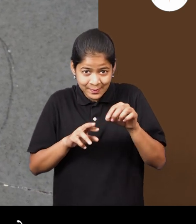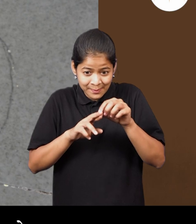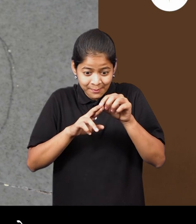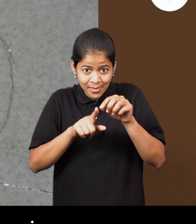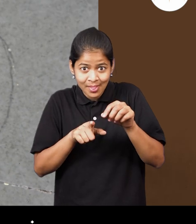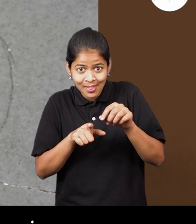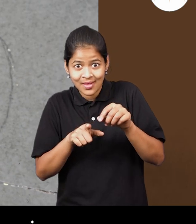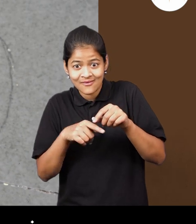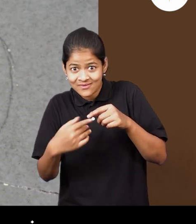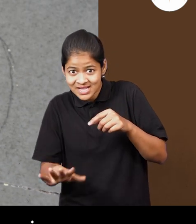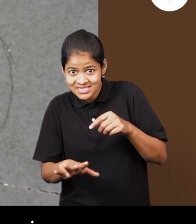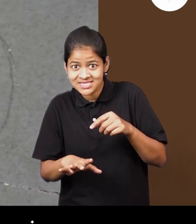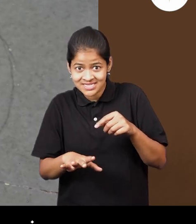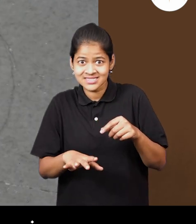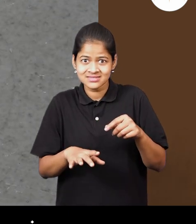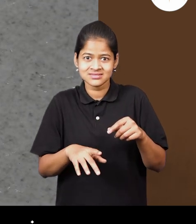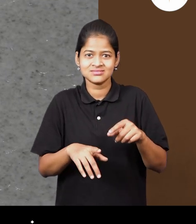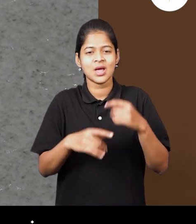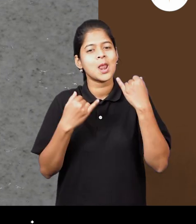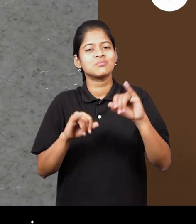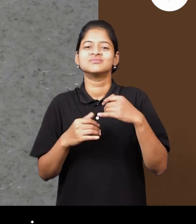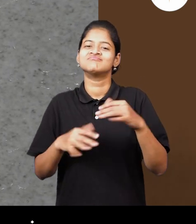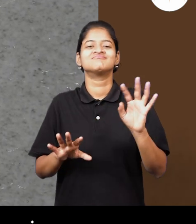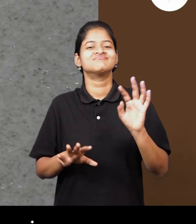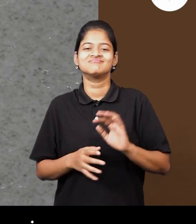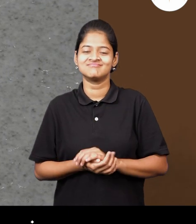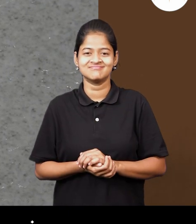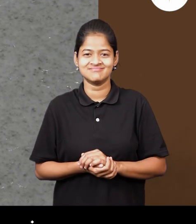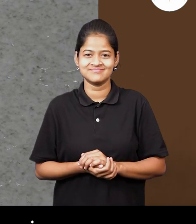काड़ताना दुसरा हल्ला तर तुमचा नंबर बाद